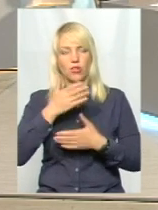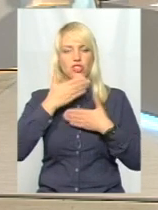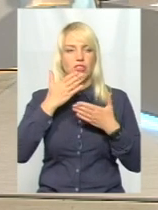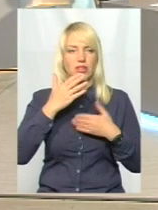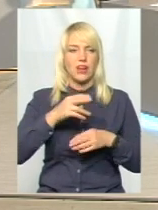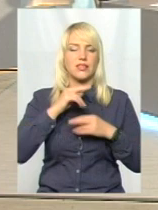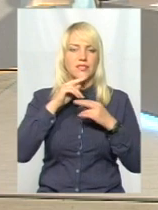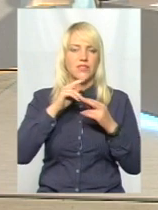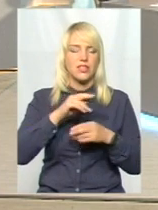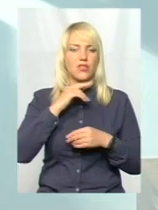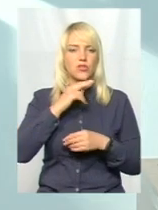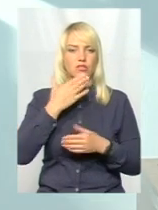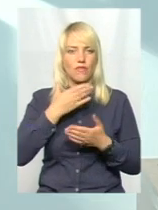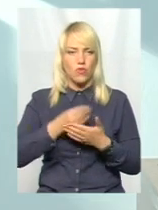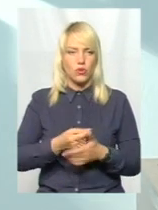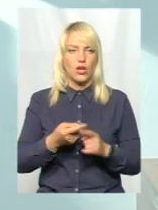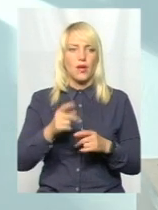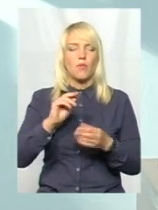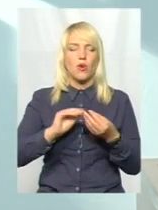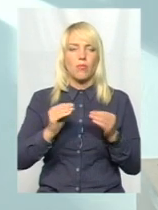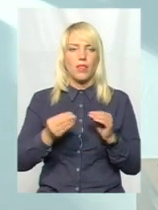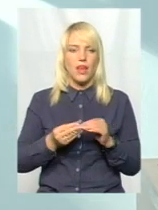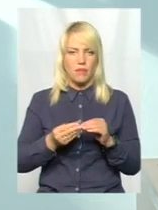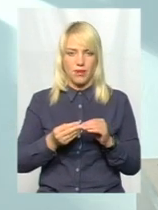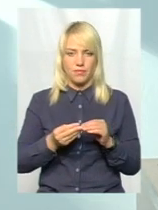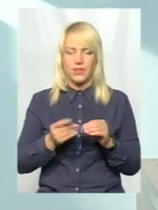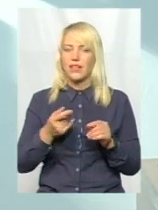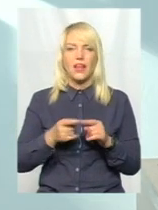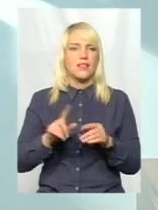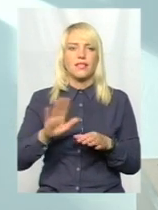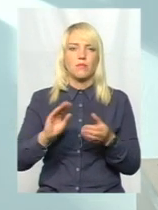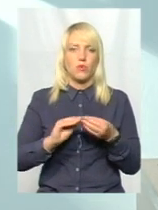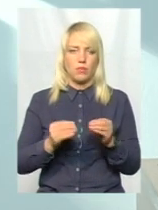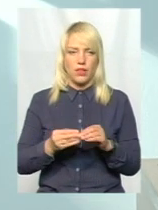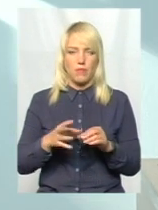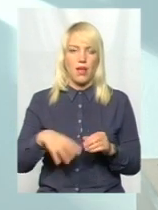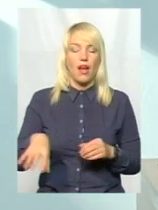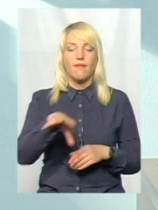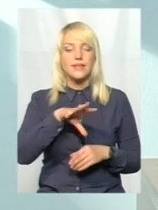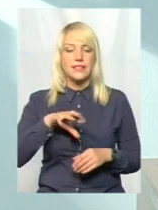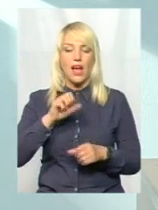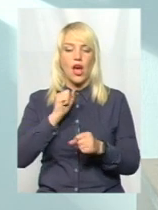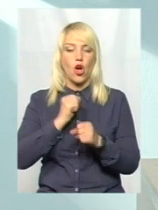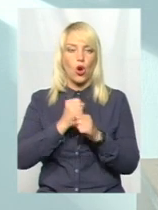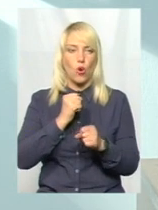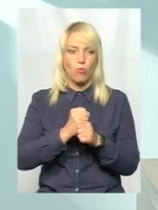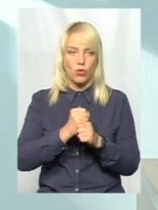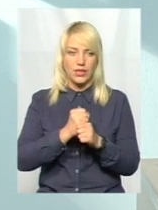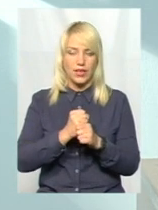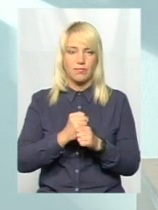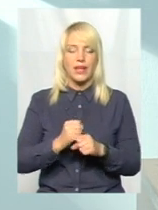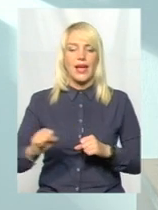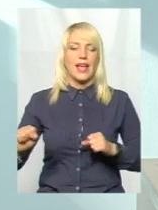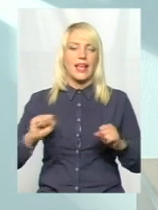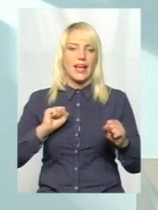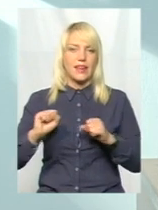увагу. Вся проблема, але що полягає в тому, навіть не проблема, а вся робота оператора ринку чи керівника закладу прийти